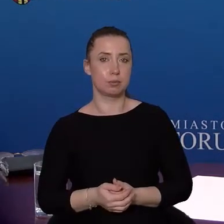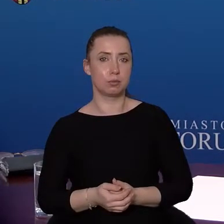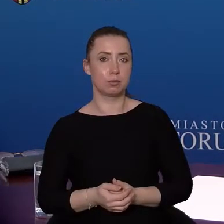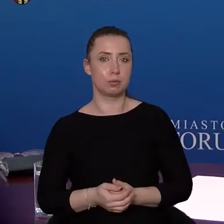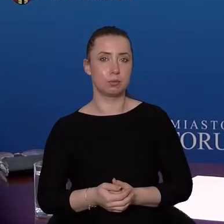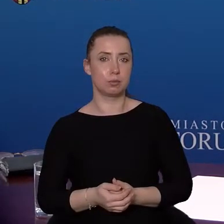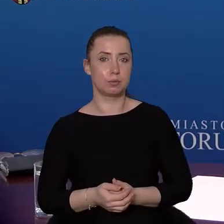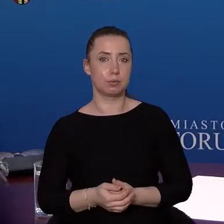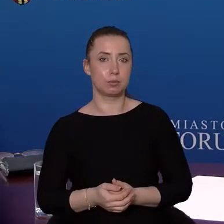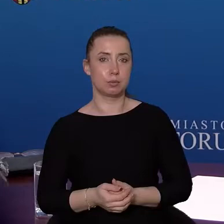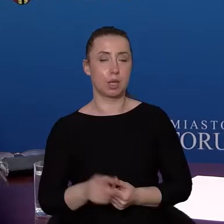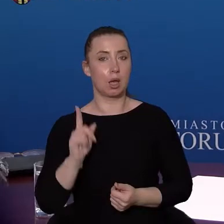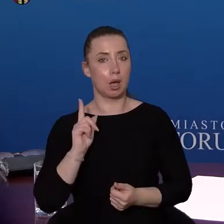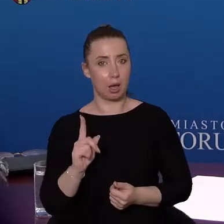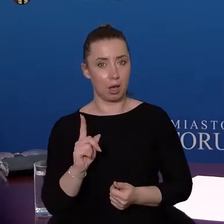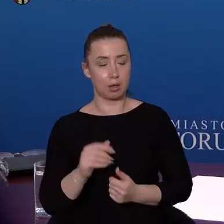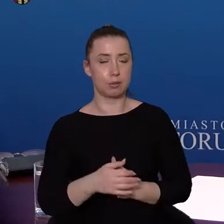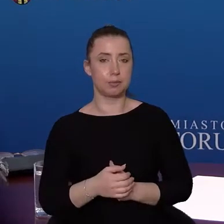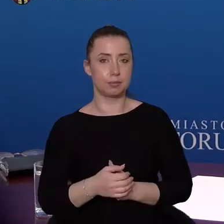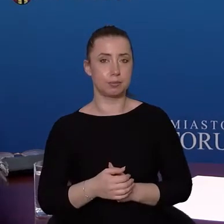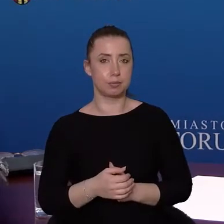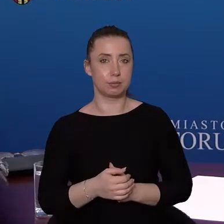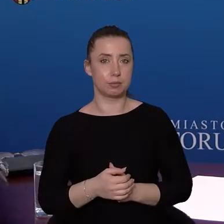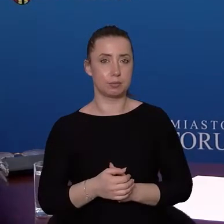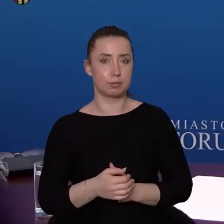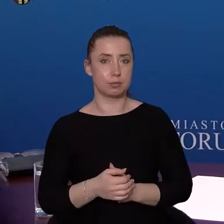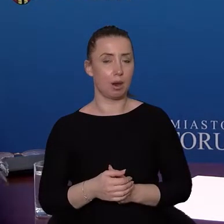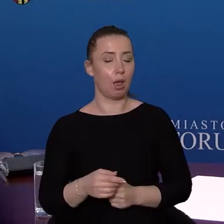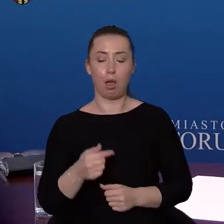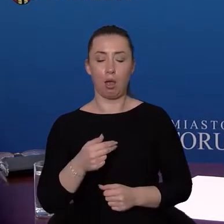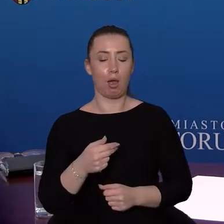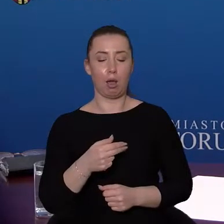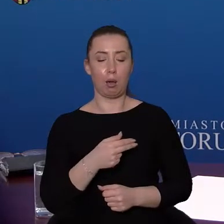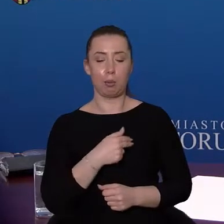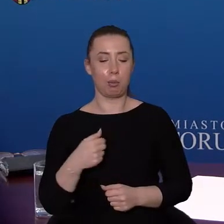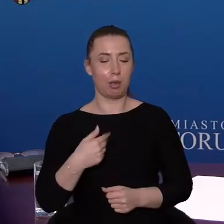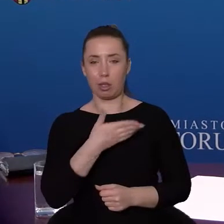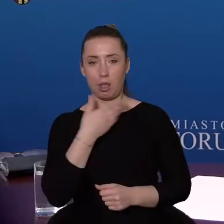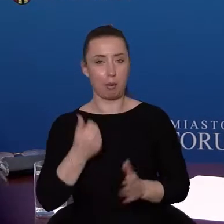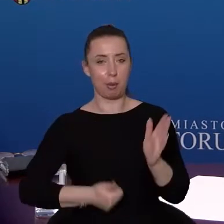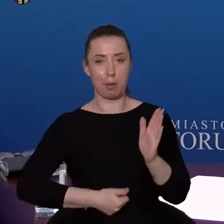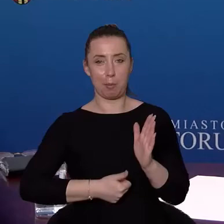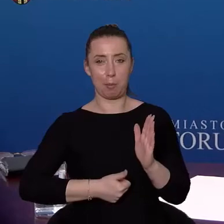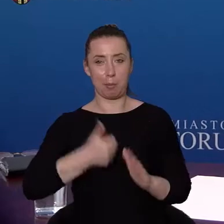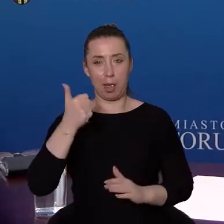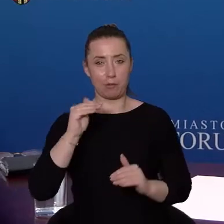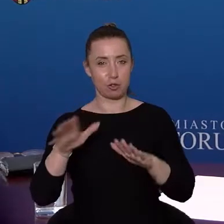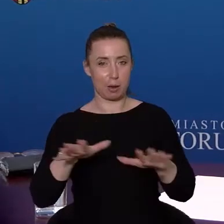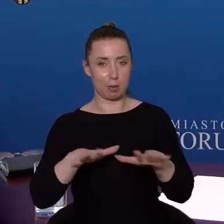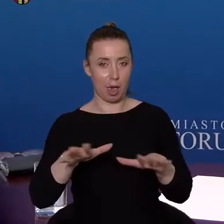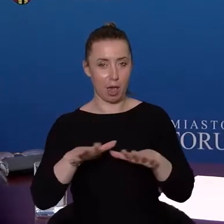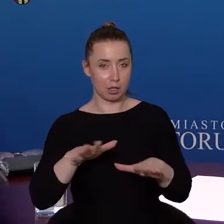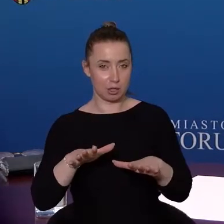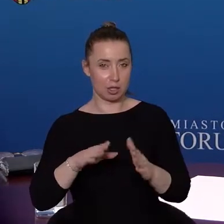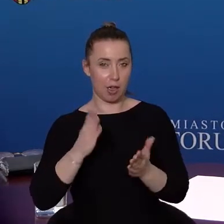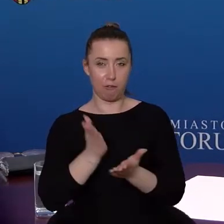Jednak ciągle jeszcze nie jesteśmy pierwszym miastem, nawet w województwie, nie mówiąc w Polsce, jeżeli chodzi